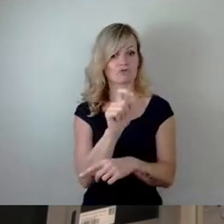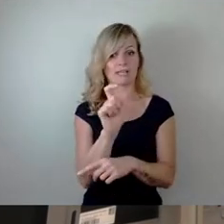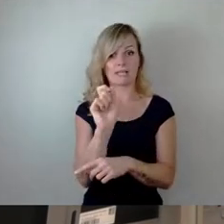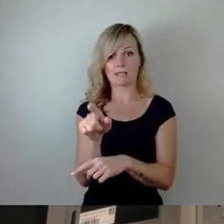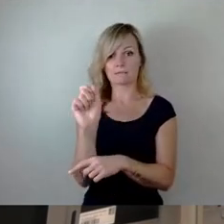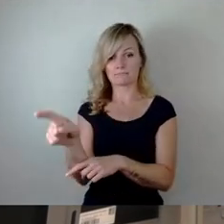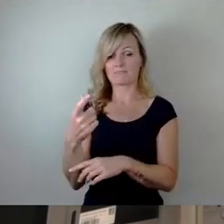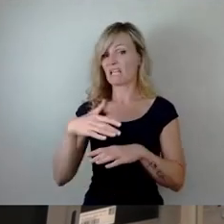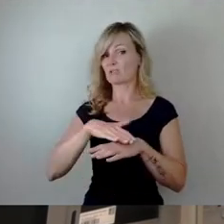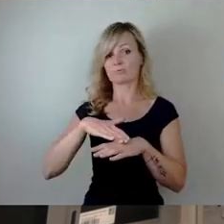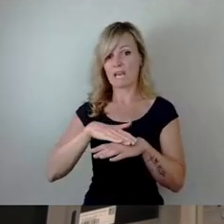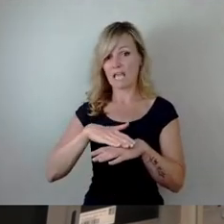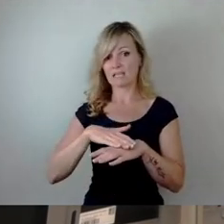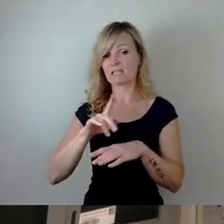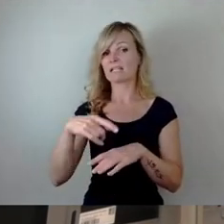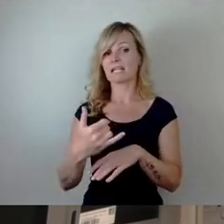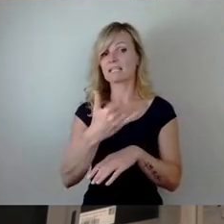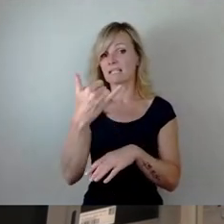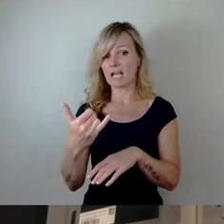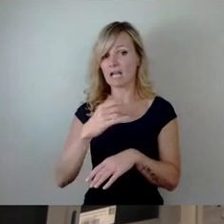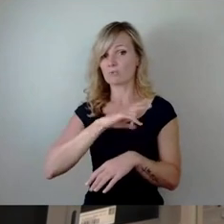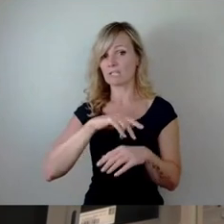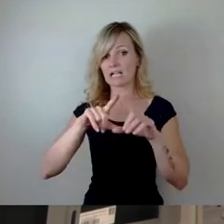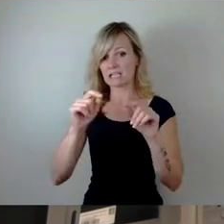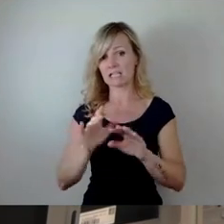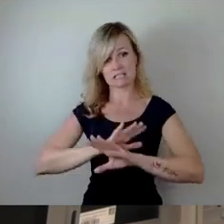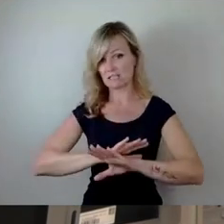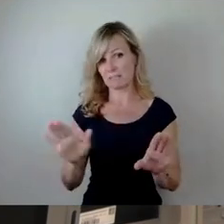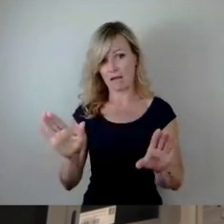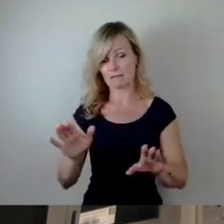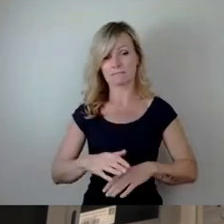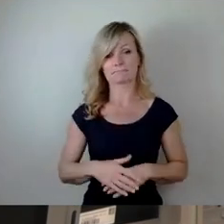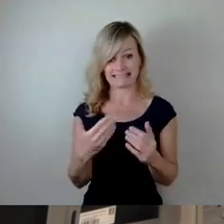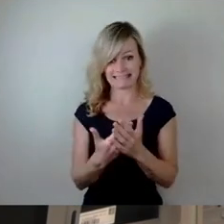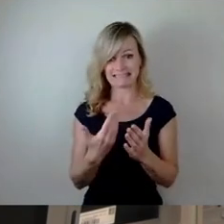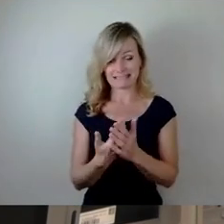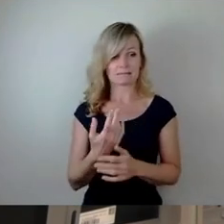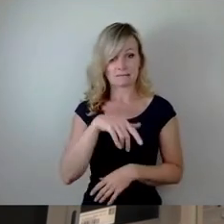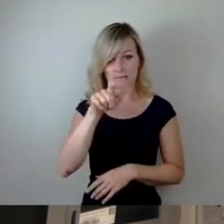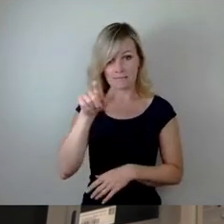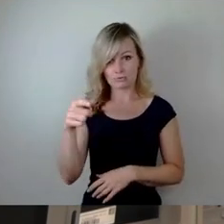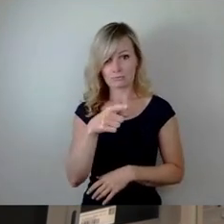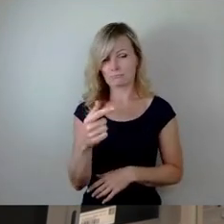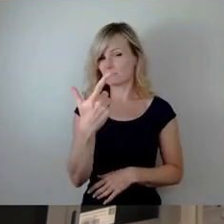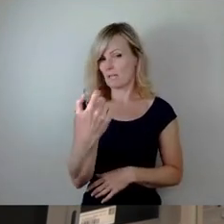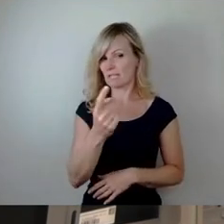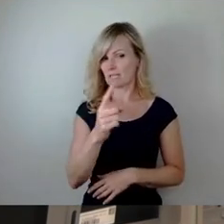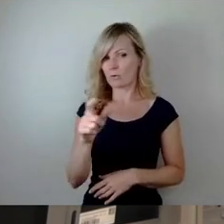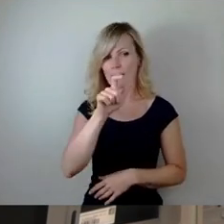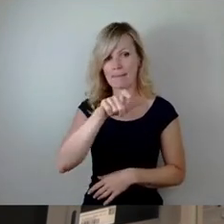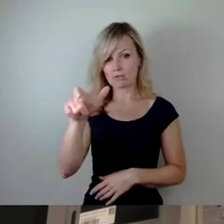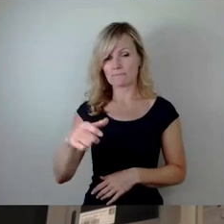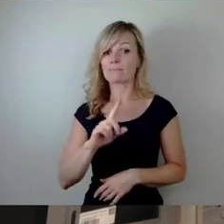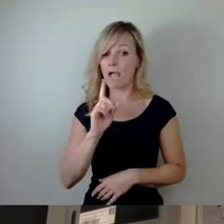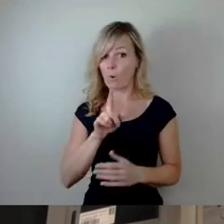haben sie das Sozialticket nicht mehr so. Und diese 20.000 Menschen, die überwiegend auch Wählerinnen und Wähler sind,